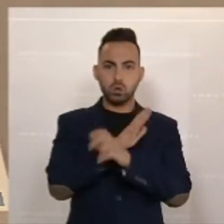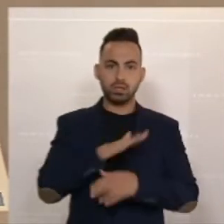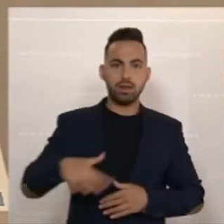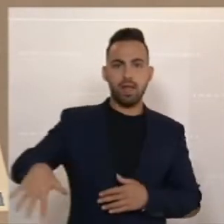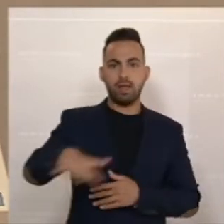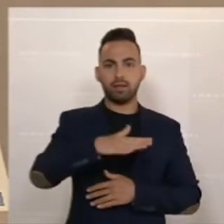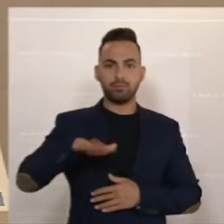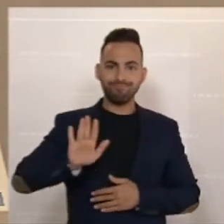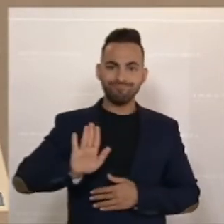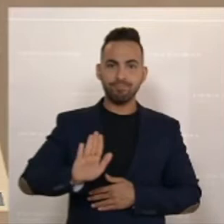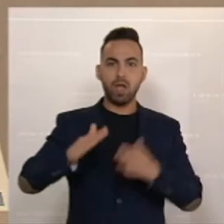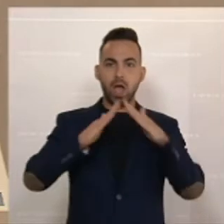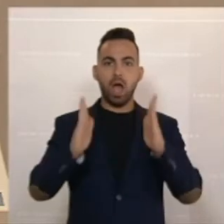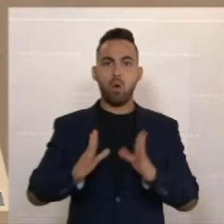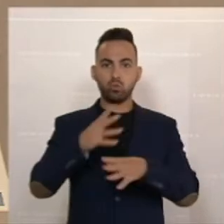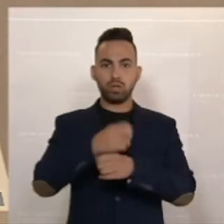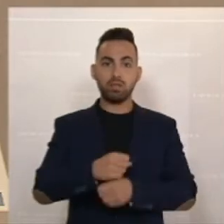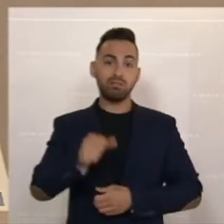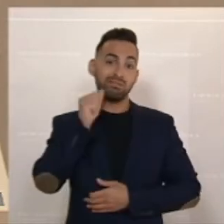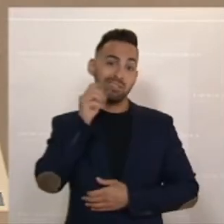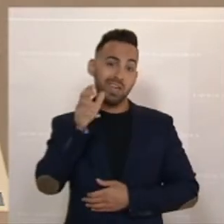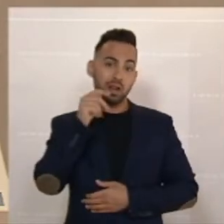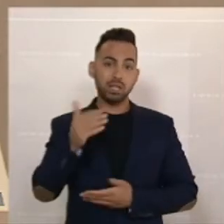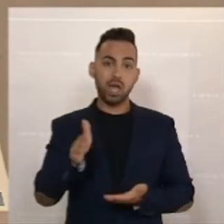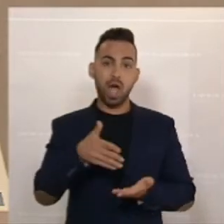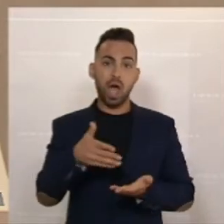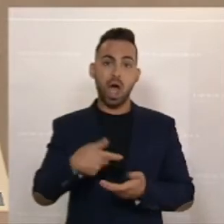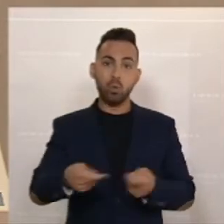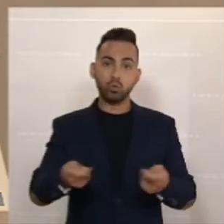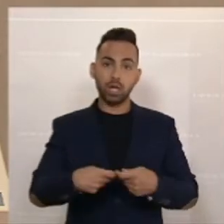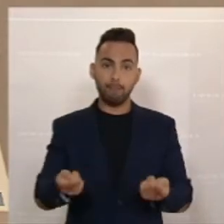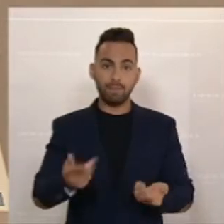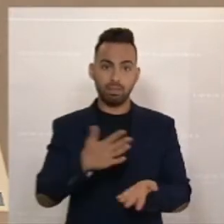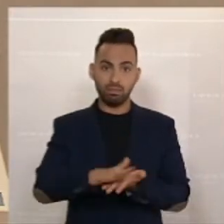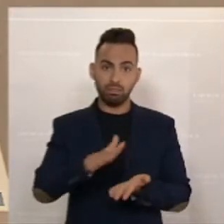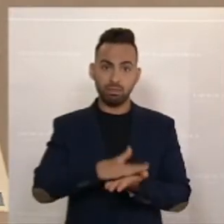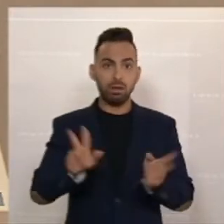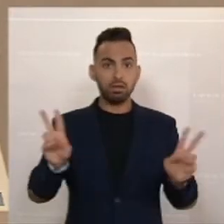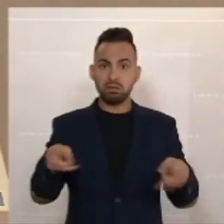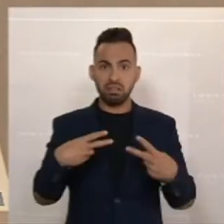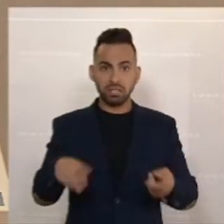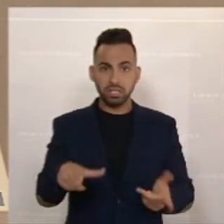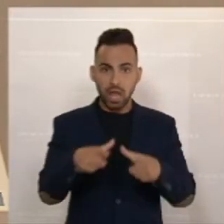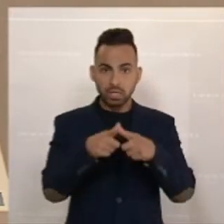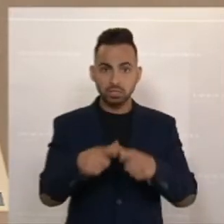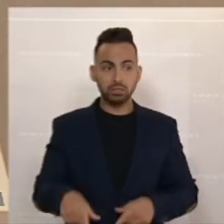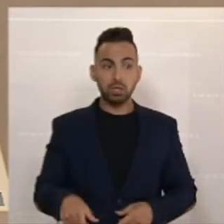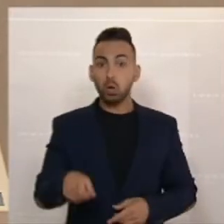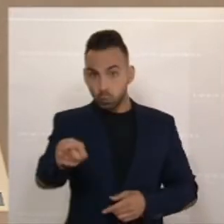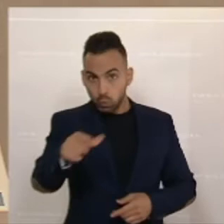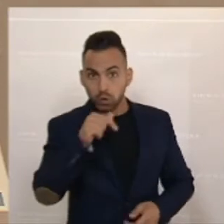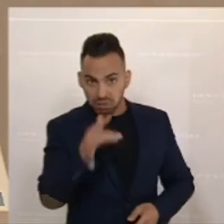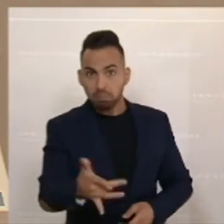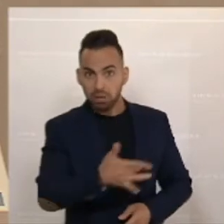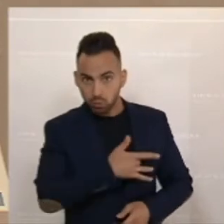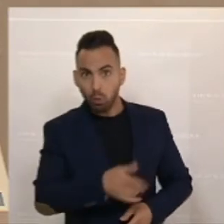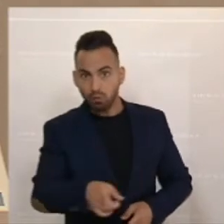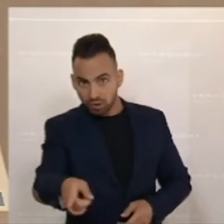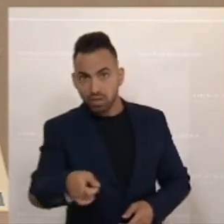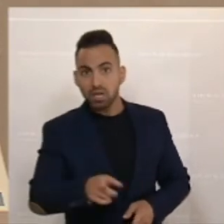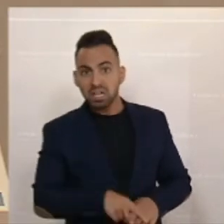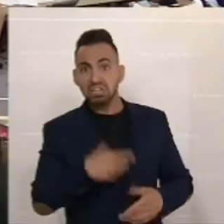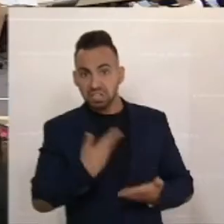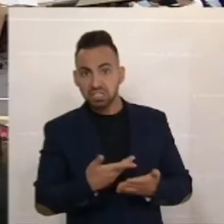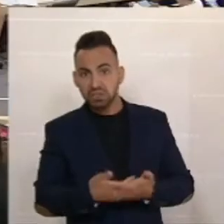die täglichen Ausgaben nicht mehr leisten. Ja, Sie sind nicht betroffen, deswegen interessiert Sie es nicht, sehr geehrter Herr Kollege